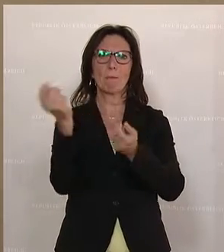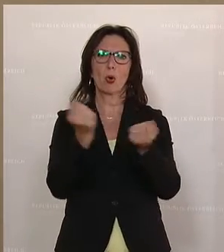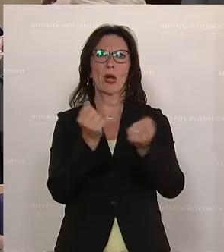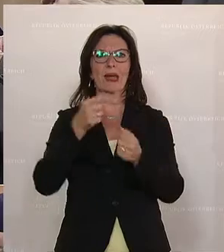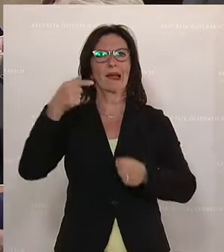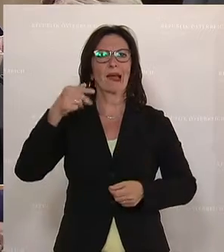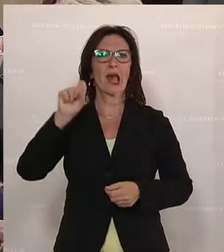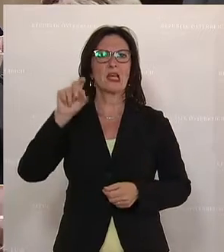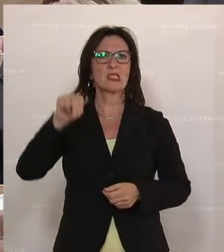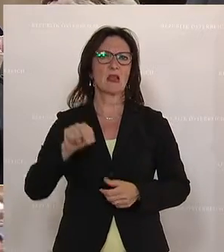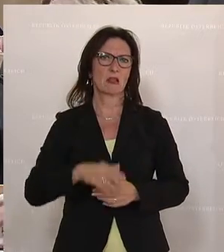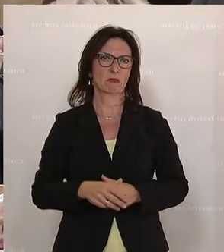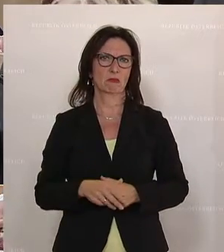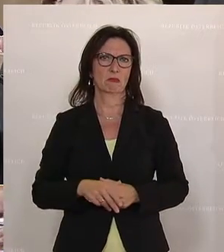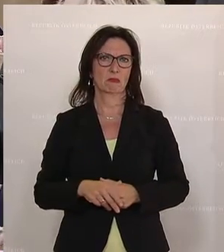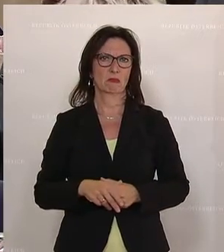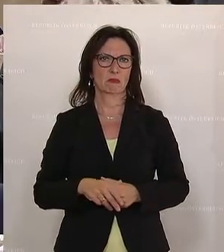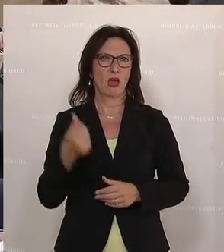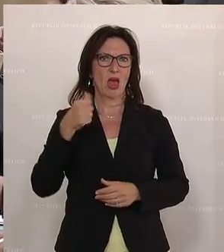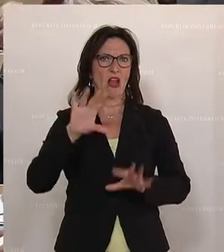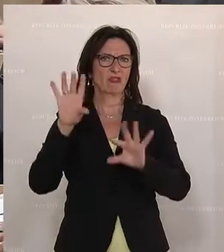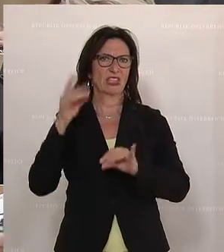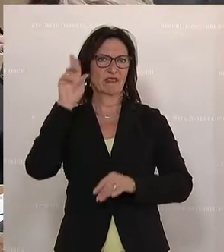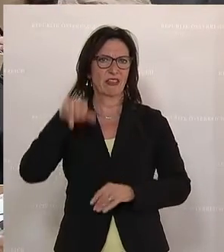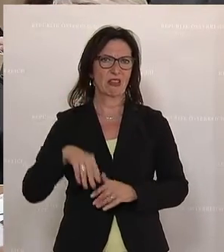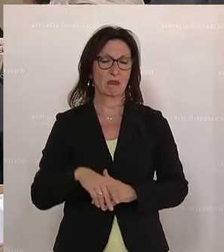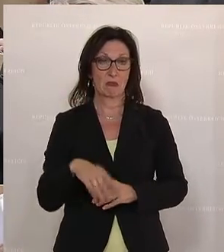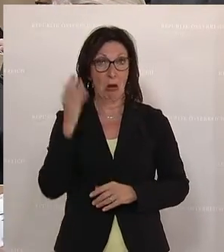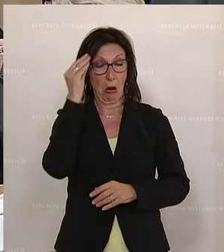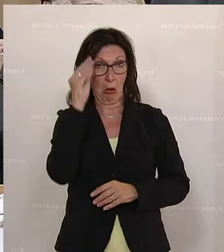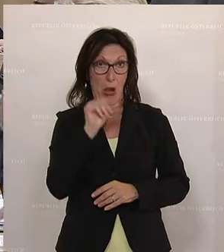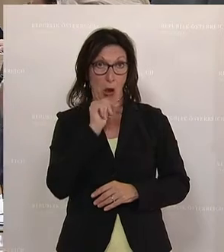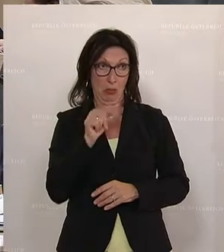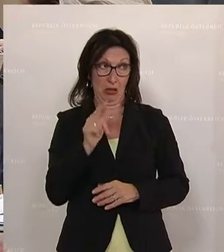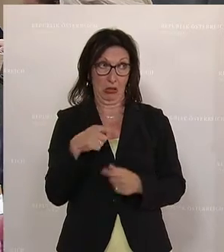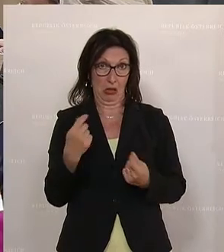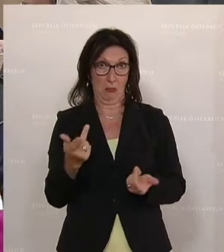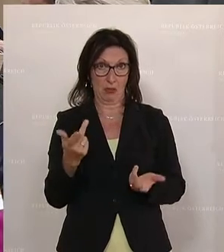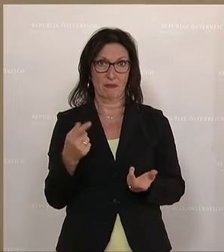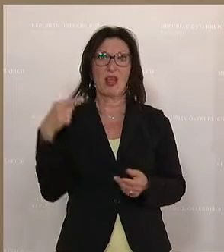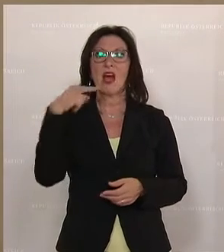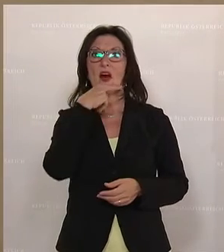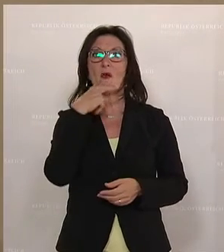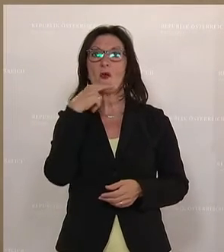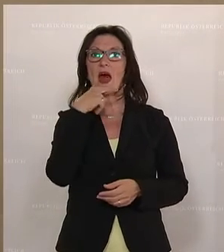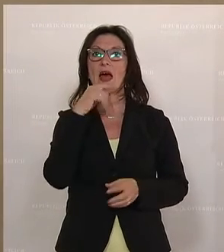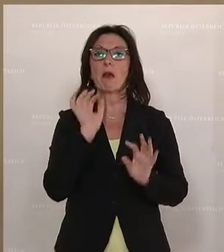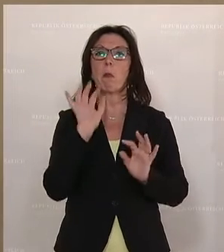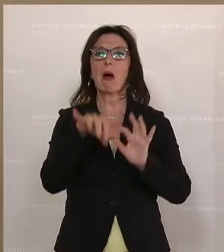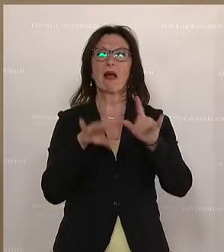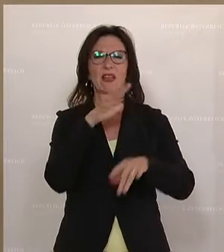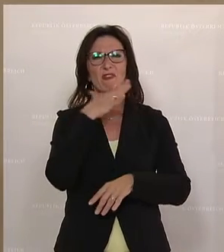GSM, in 11C in Wien. Ich glaube nicht, dass wir den finden. Red Panther, ich habe mit vielen SPÖ